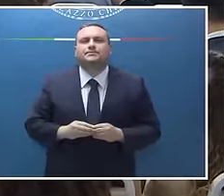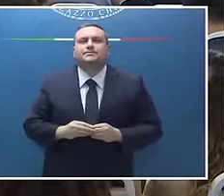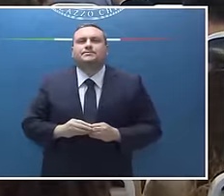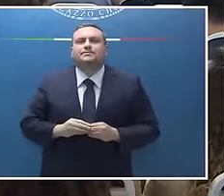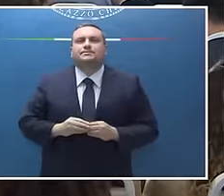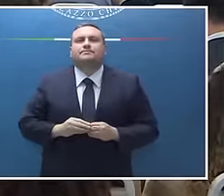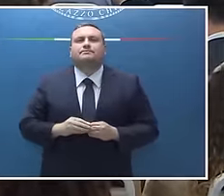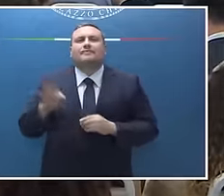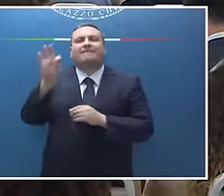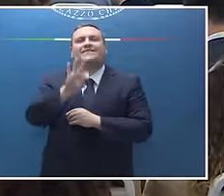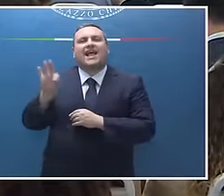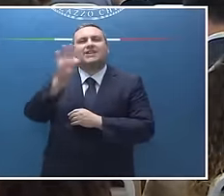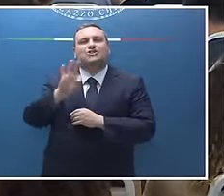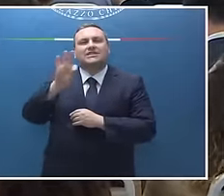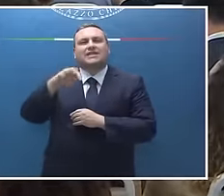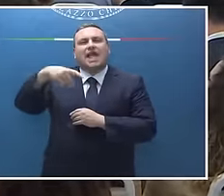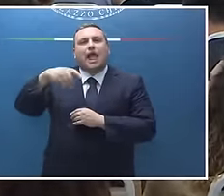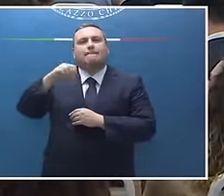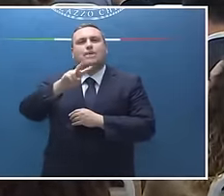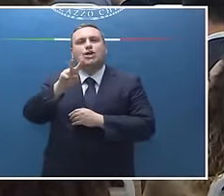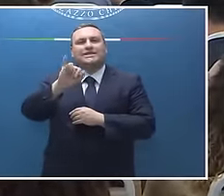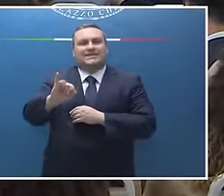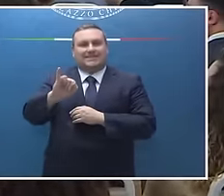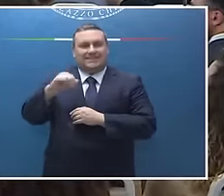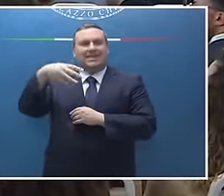Abbiamo Francesca Pozzi di Mediaset in piedi. Eccola.